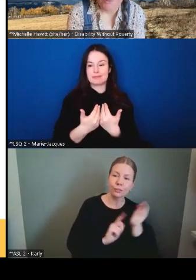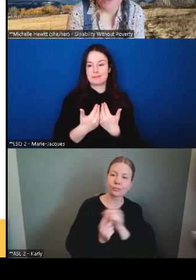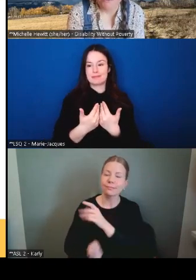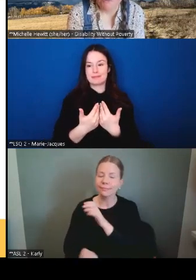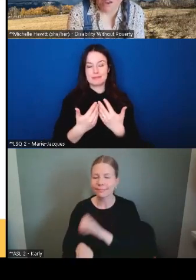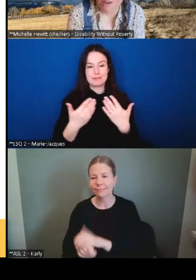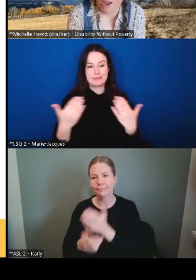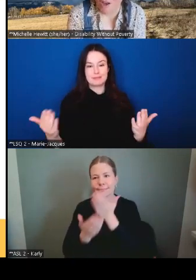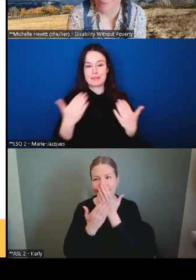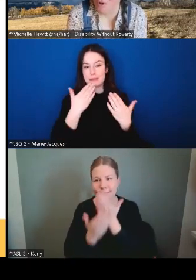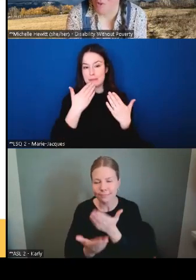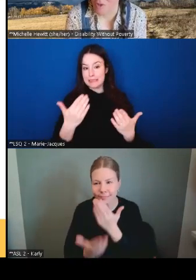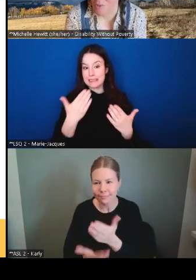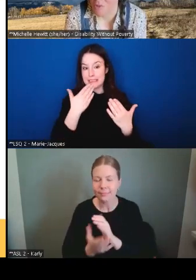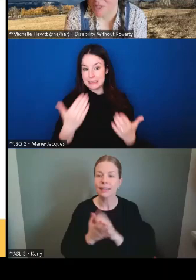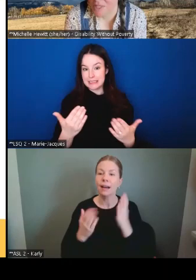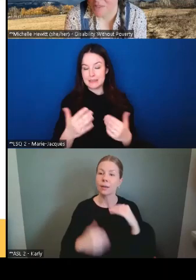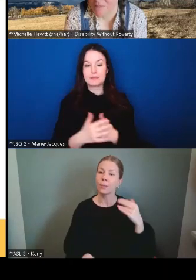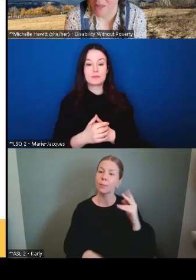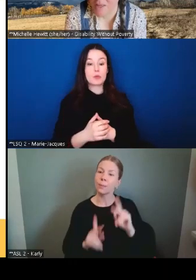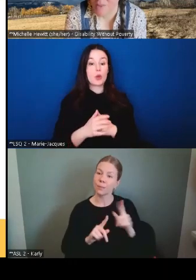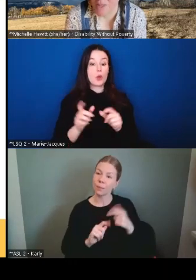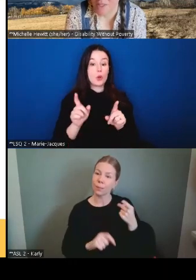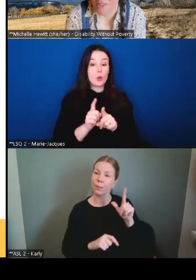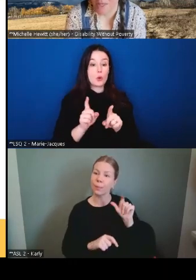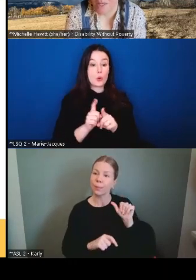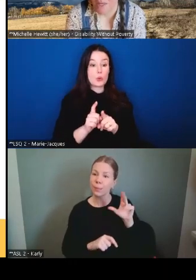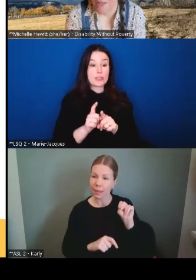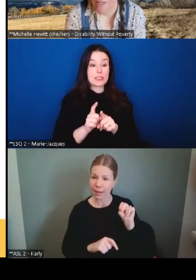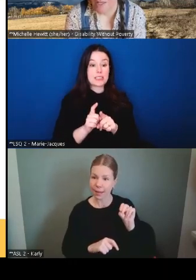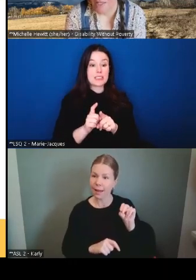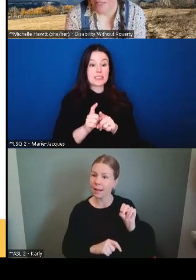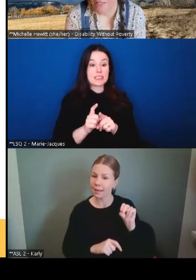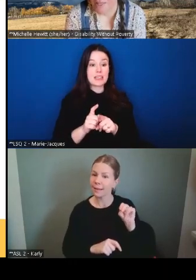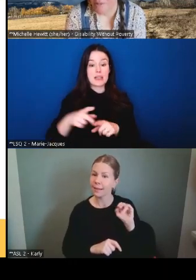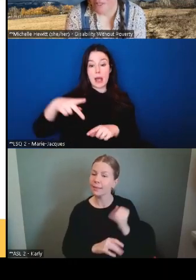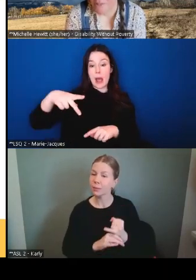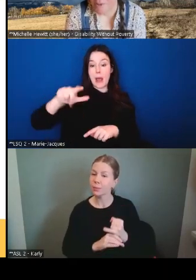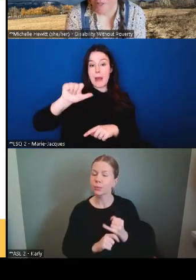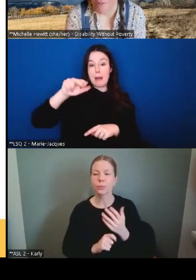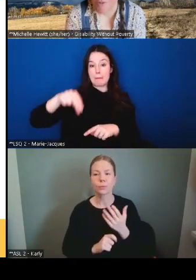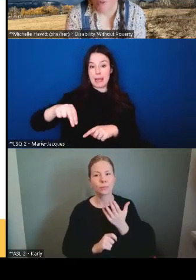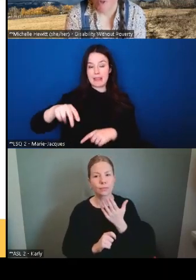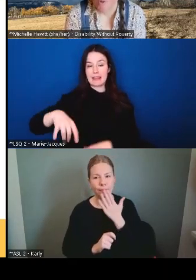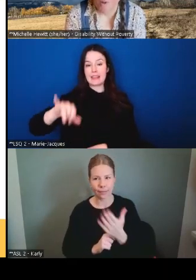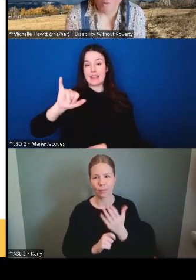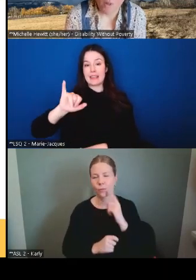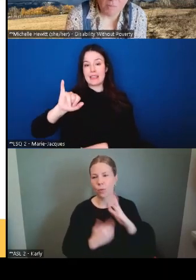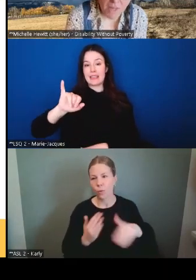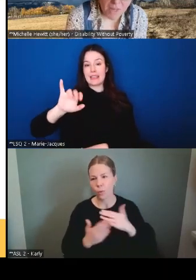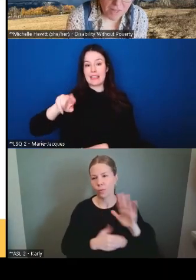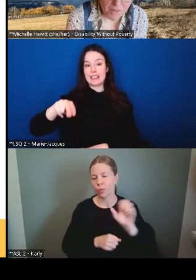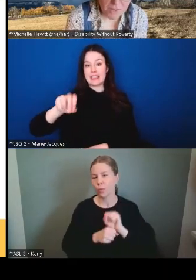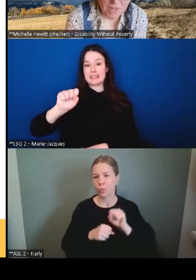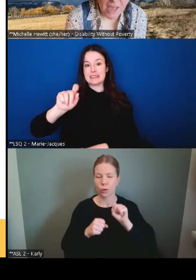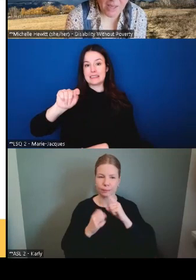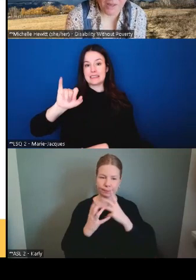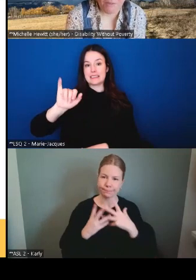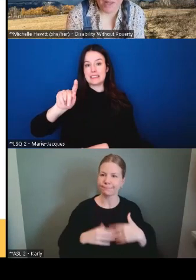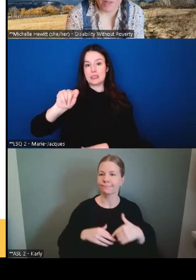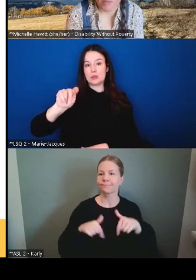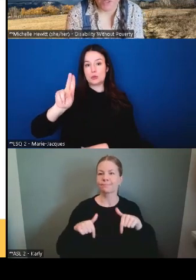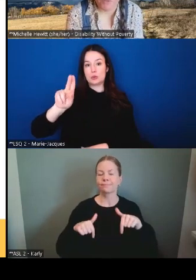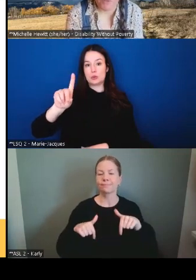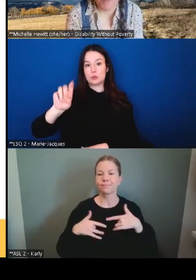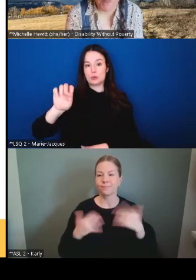reconnaissante et aux gens à Plan Institute qui ont travaillé très fort pour faire en sorte que ce soit